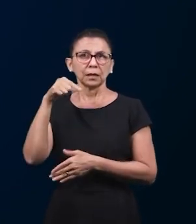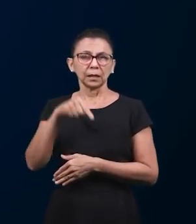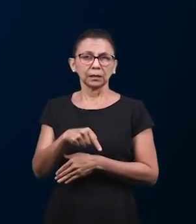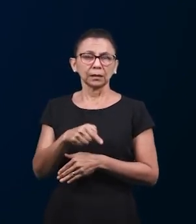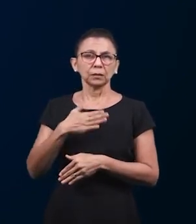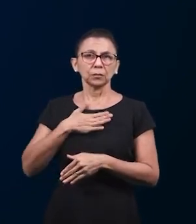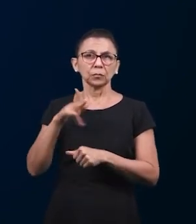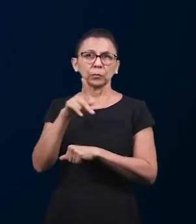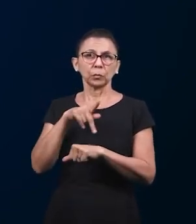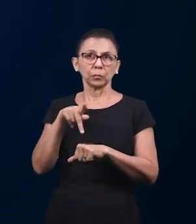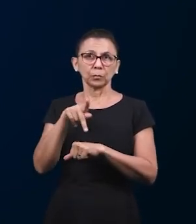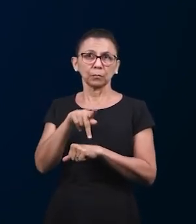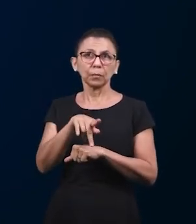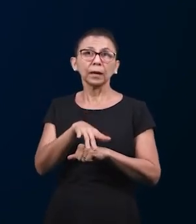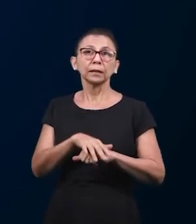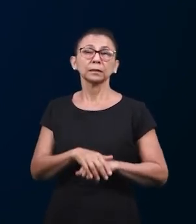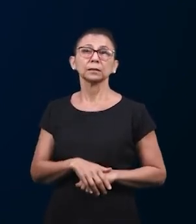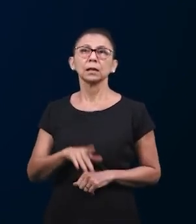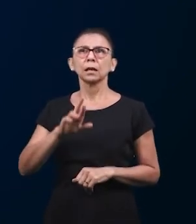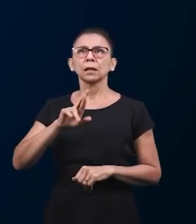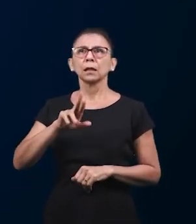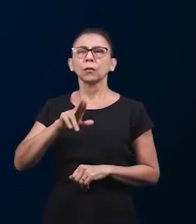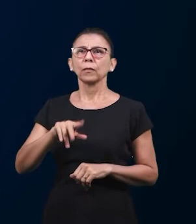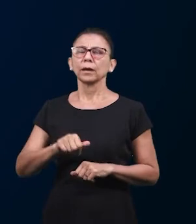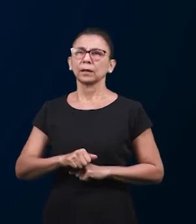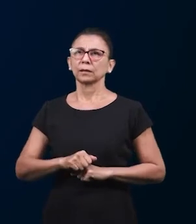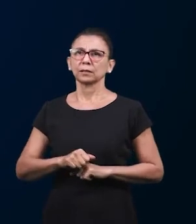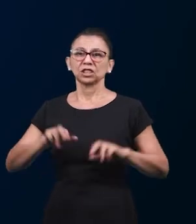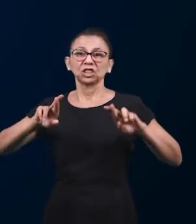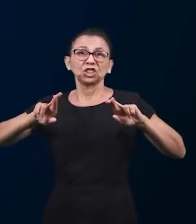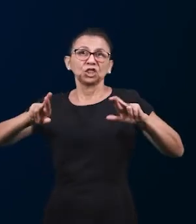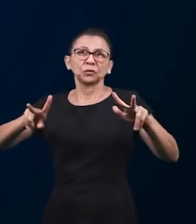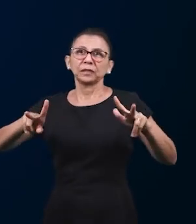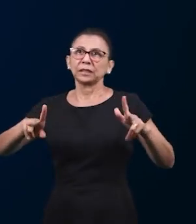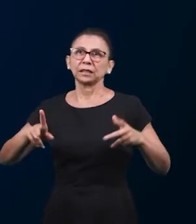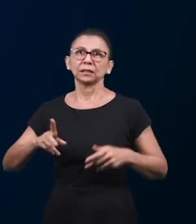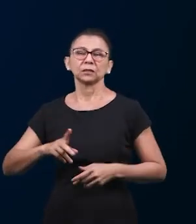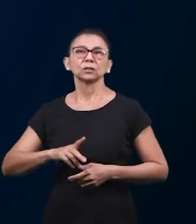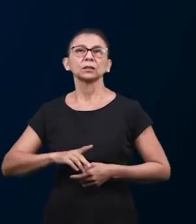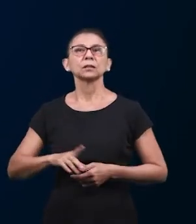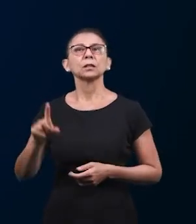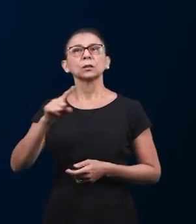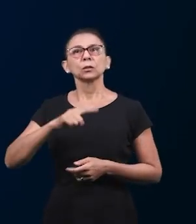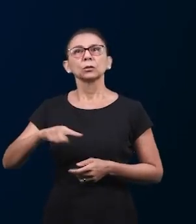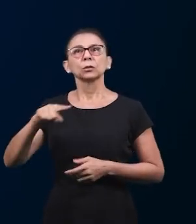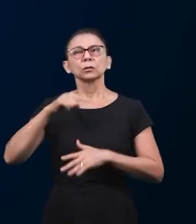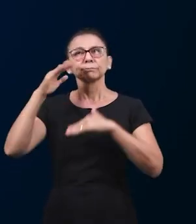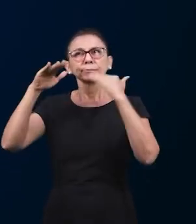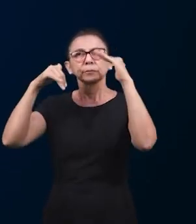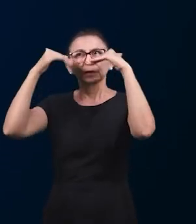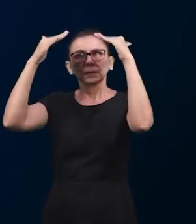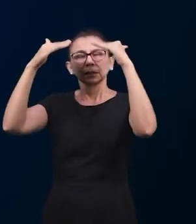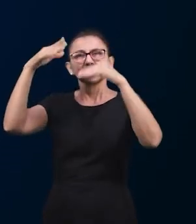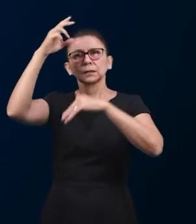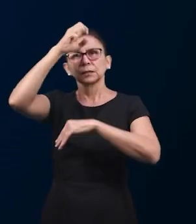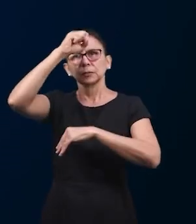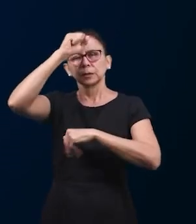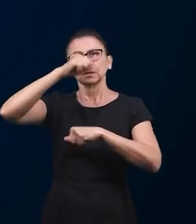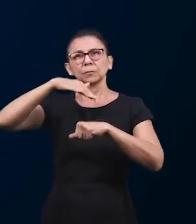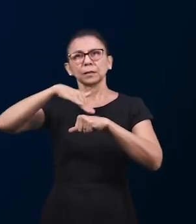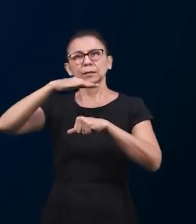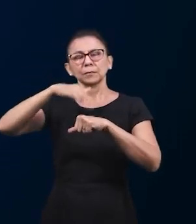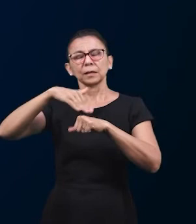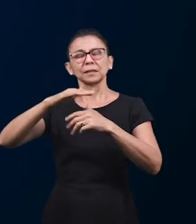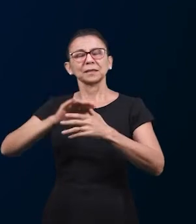церкви по всем церквям и здесь в Амстердаме мы также переживаем то же самое мы все больше и больше растем по знанию